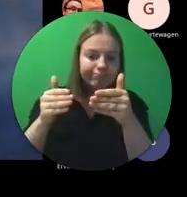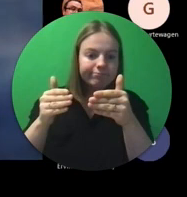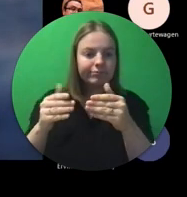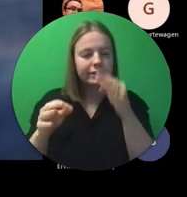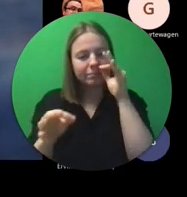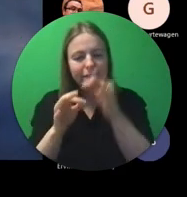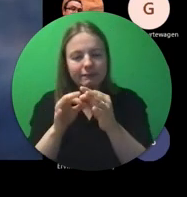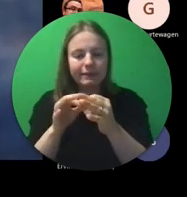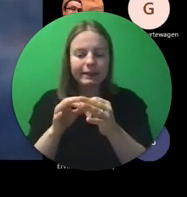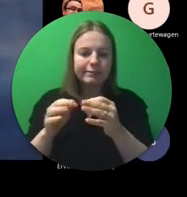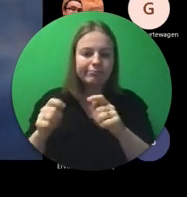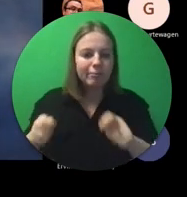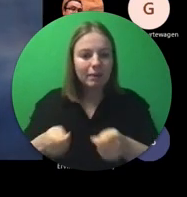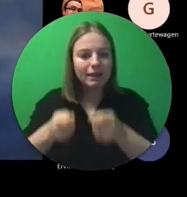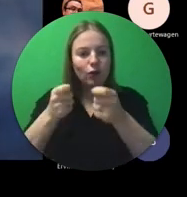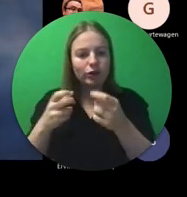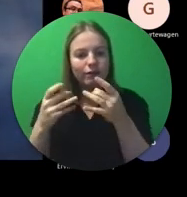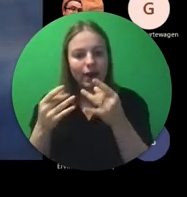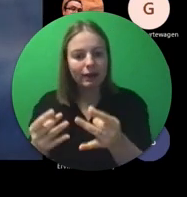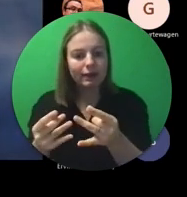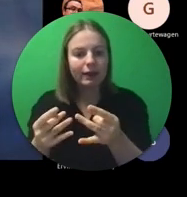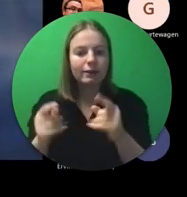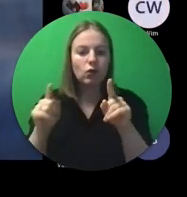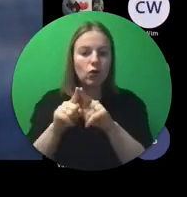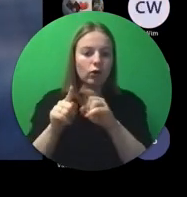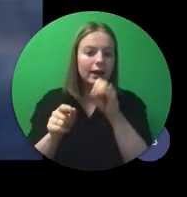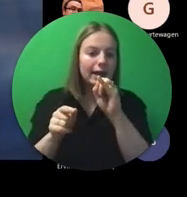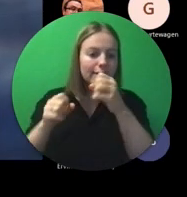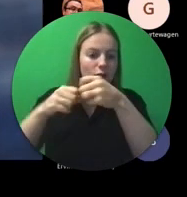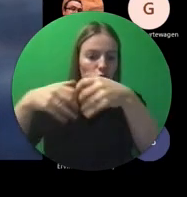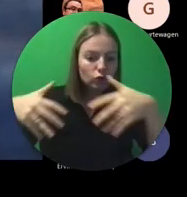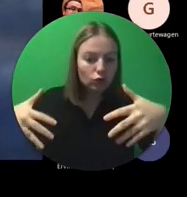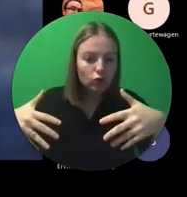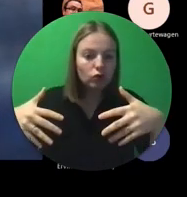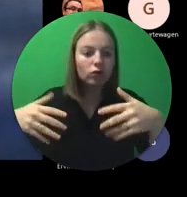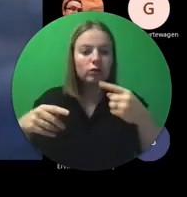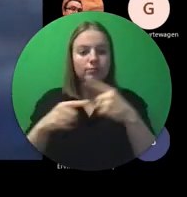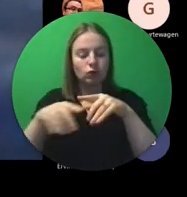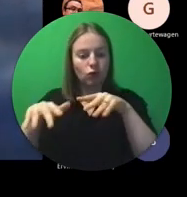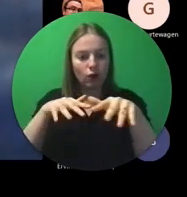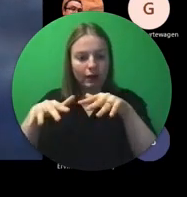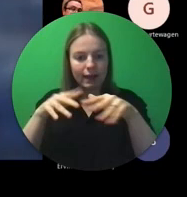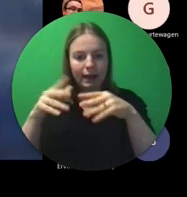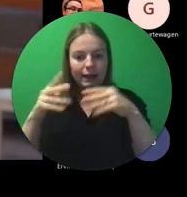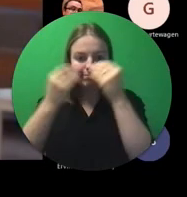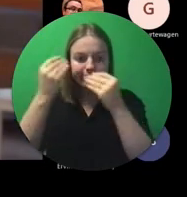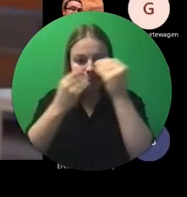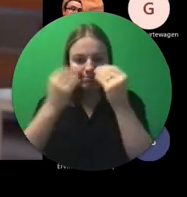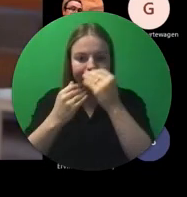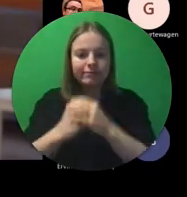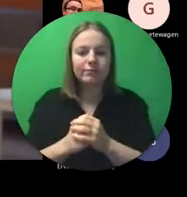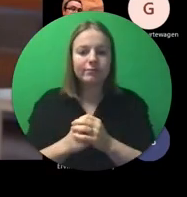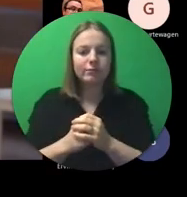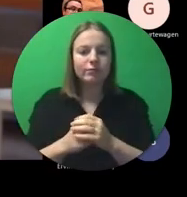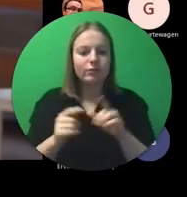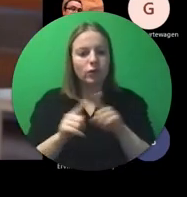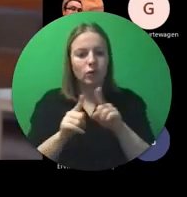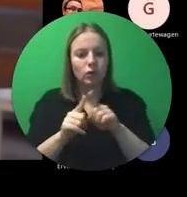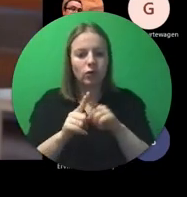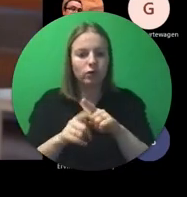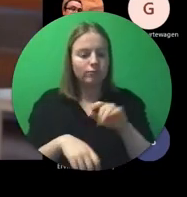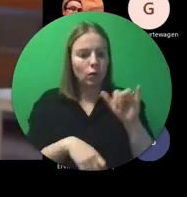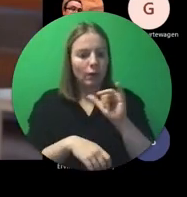specifiek op de pedagogische vaardigheden, ook een beetje over de infrastructuur en de organisatie. Dus ook welke